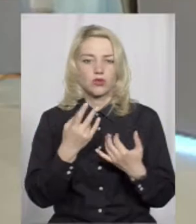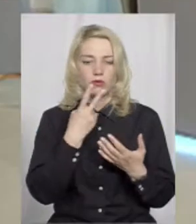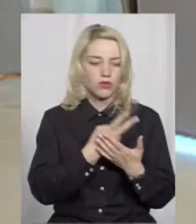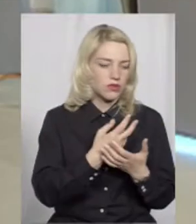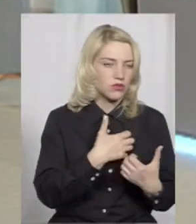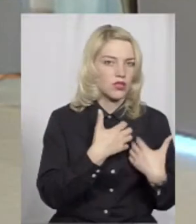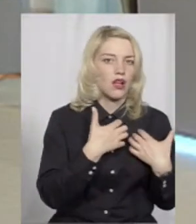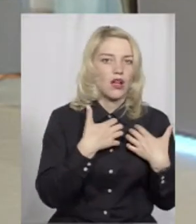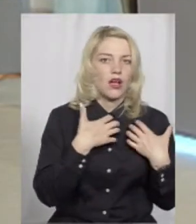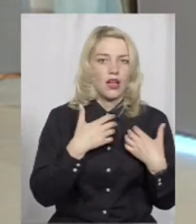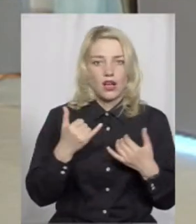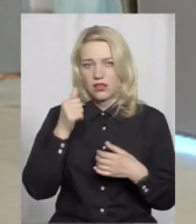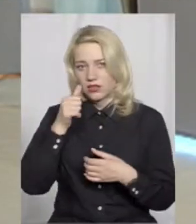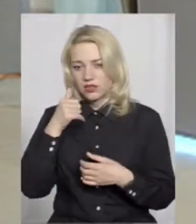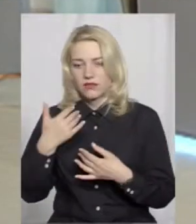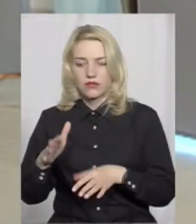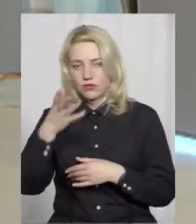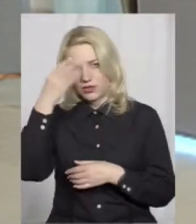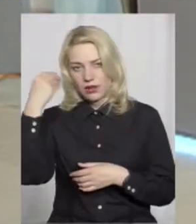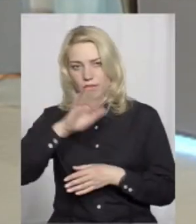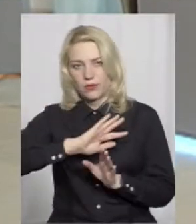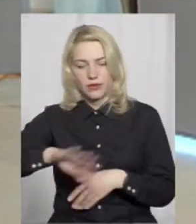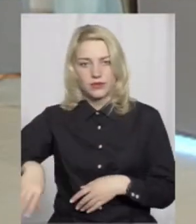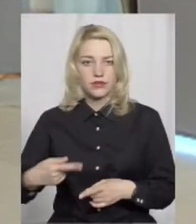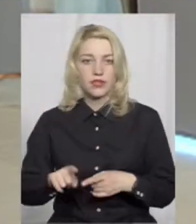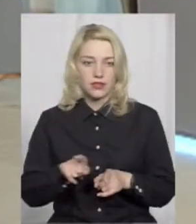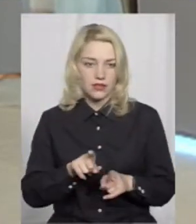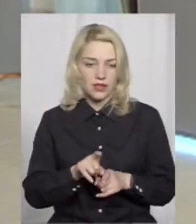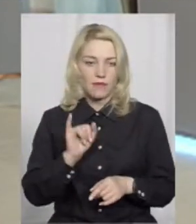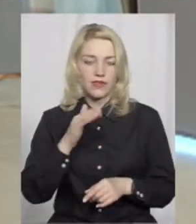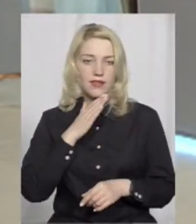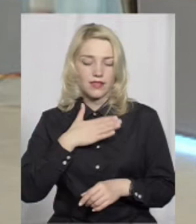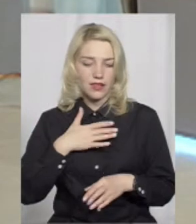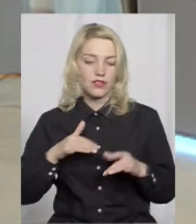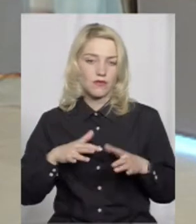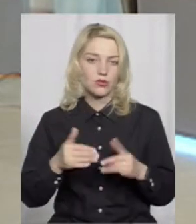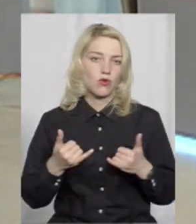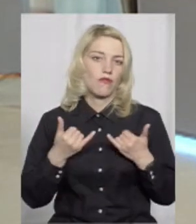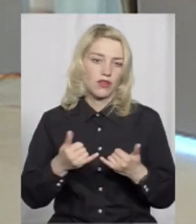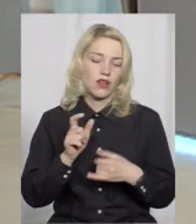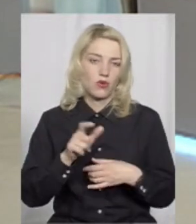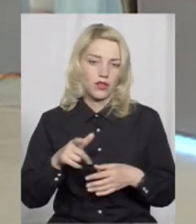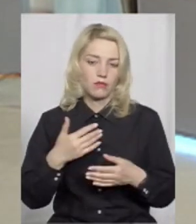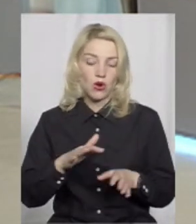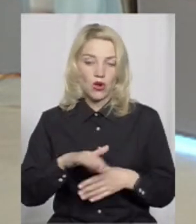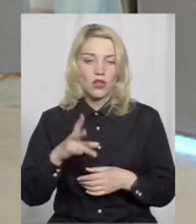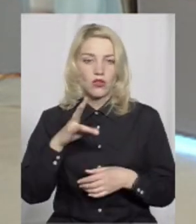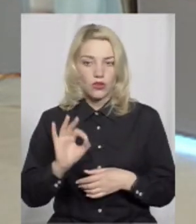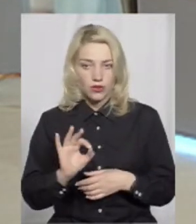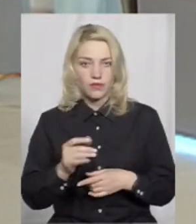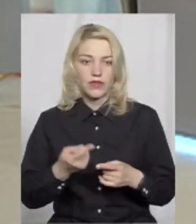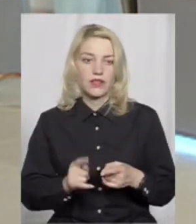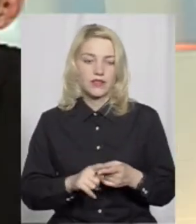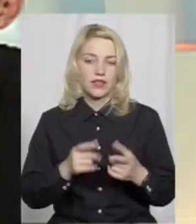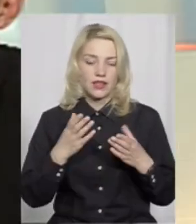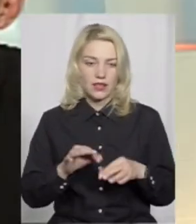нам страшно, а завтра вже ми про це забулися. Можливо, так само і наші флешмоби для людей проходять. Але в